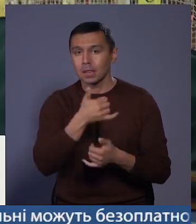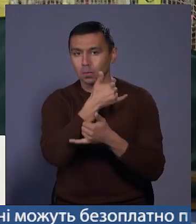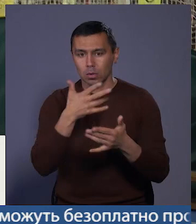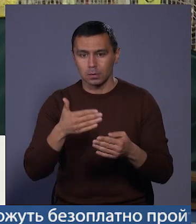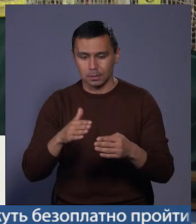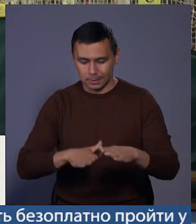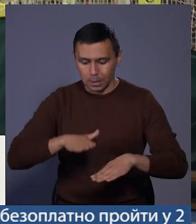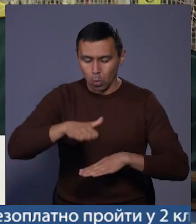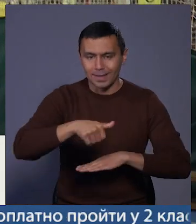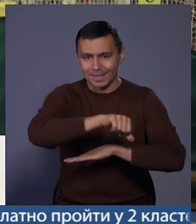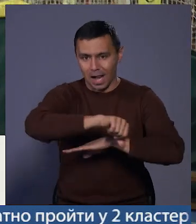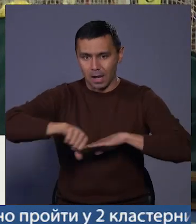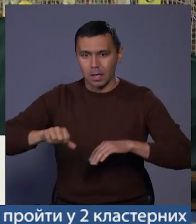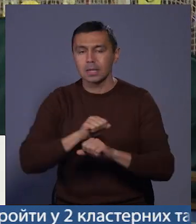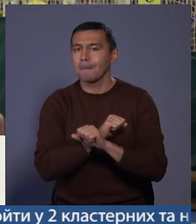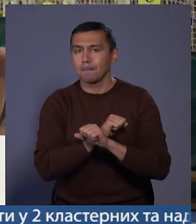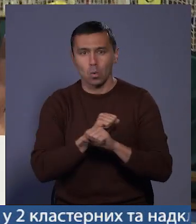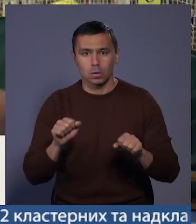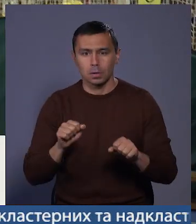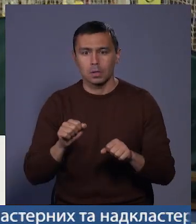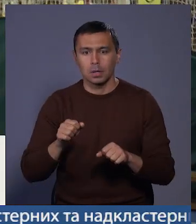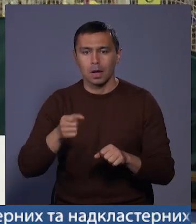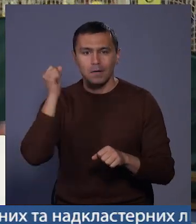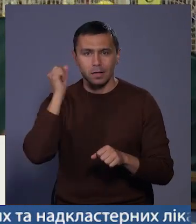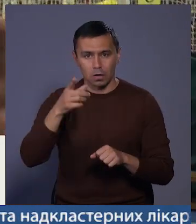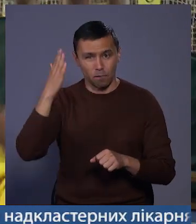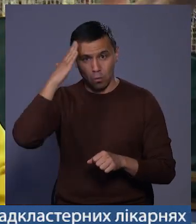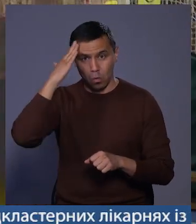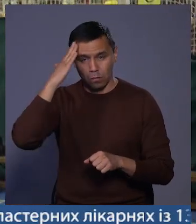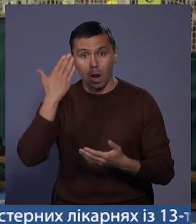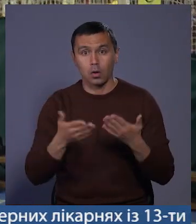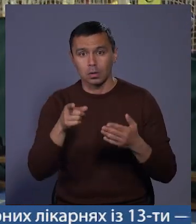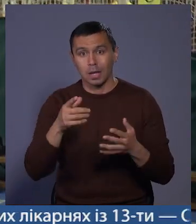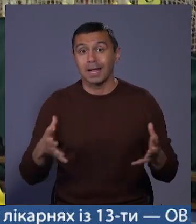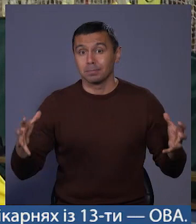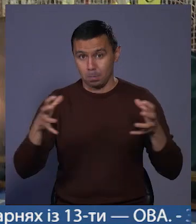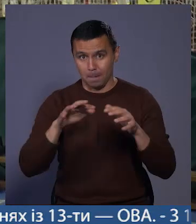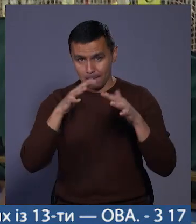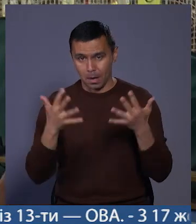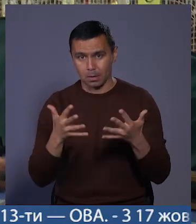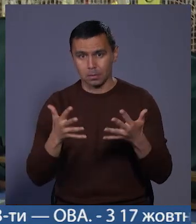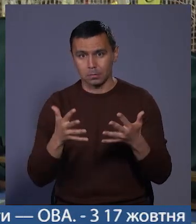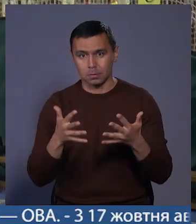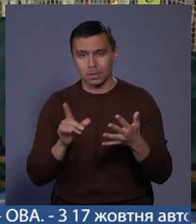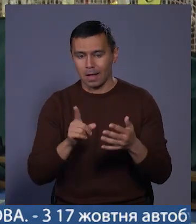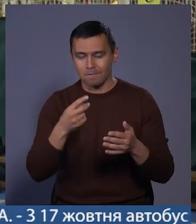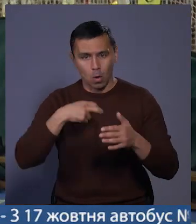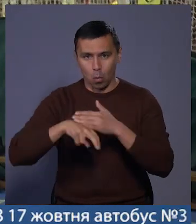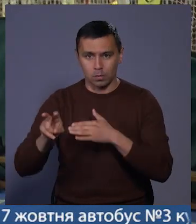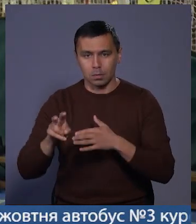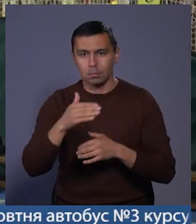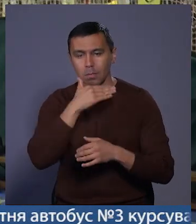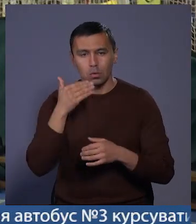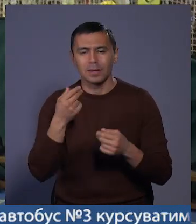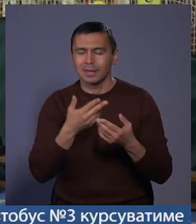заходити за лінією, не можна кидати в голову. Якщо ти спіймав м'яч, туди не виходиш. Там є дуже багато